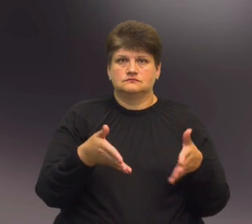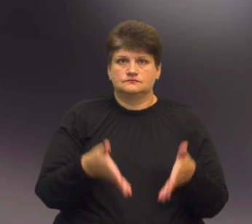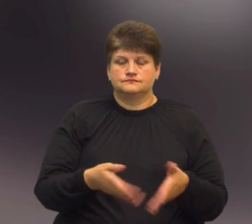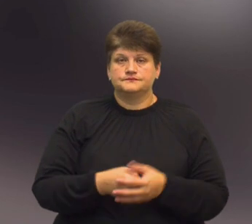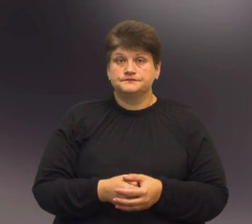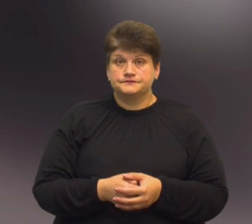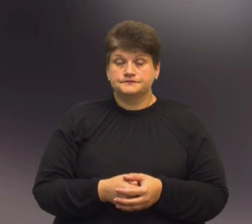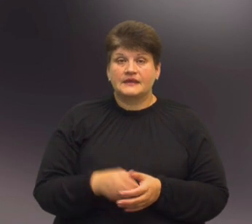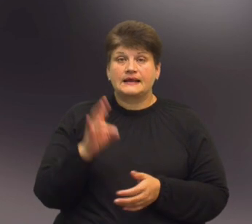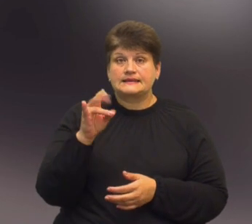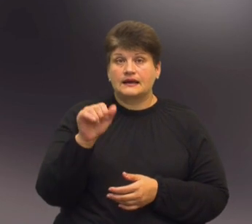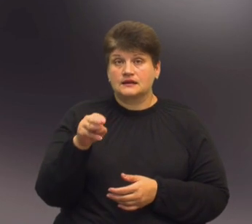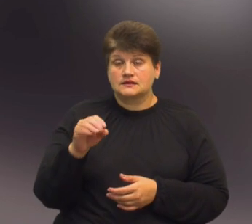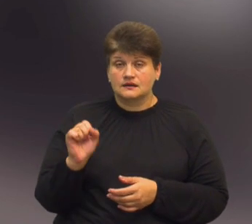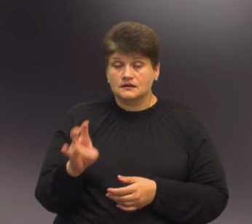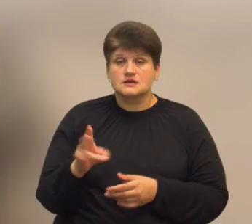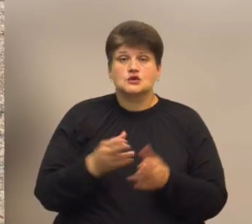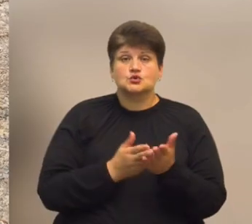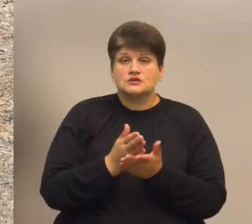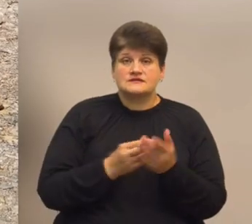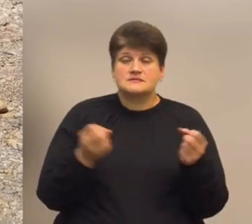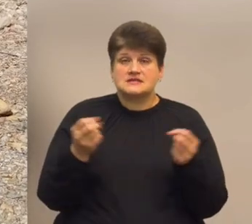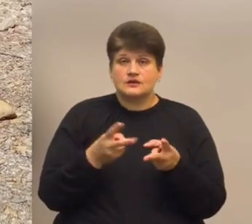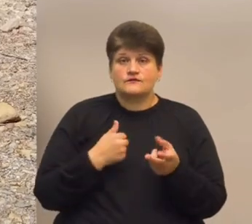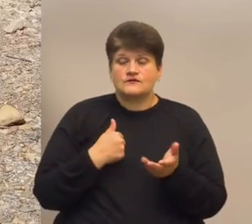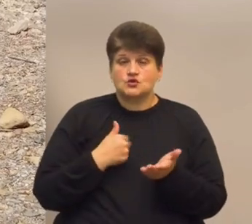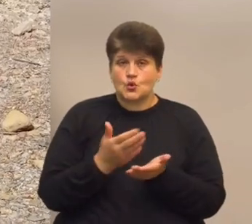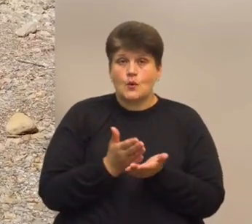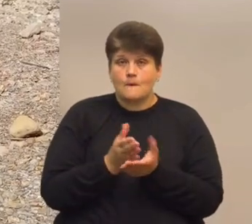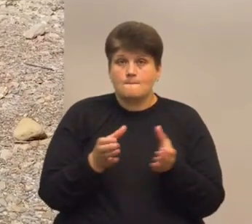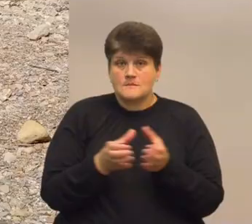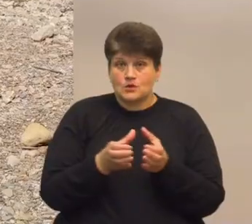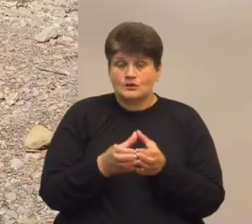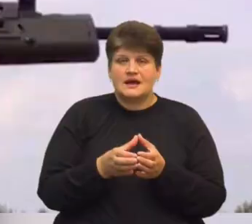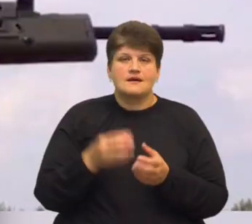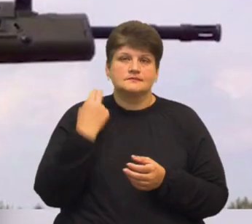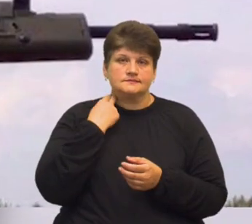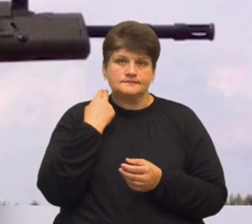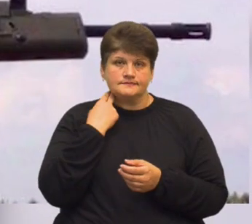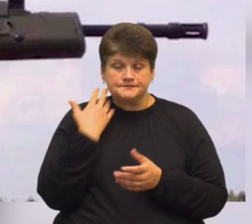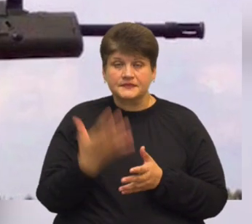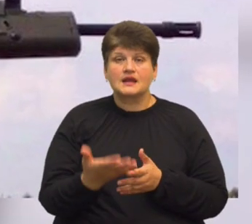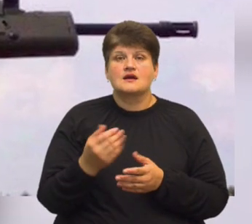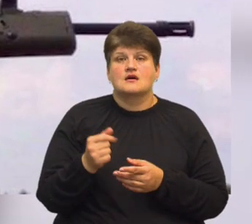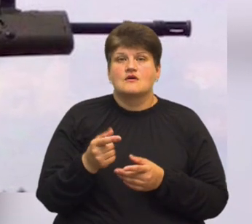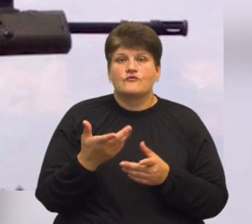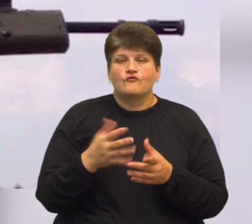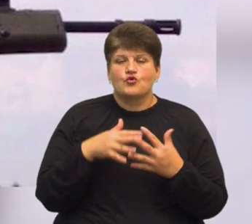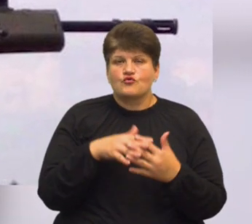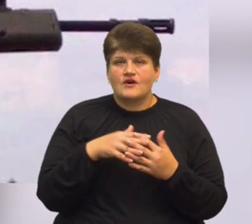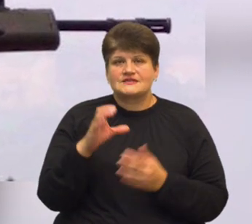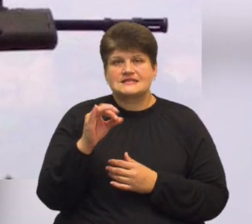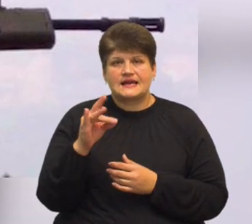Натан Ковал служив у спеціальному військовому підрозділі британської армії. У складі миротворчих сил НАТО воював у Сирії,